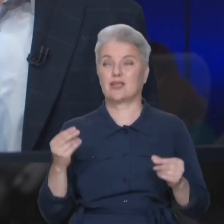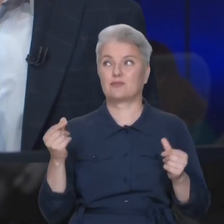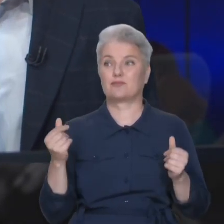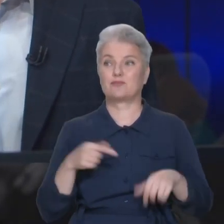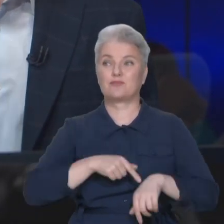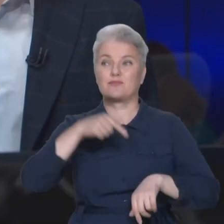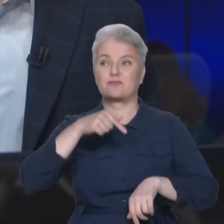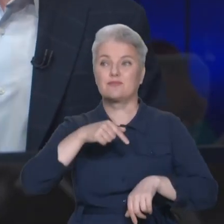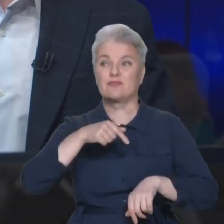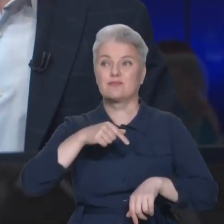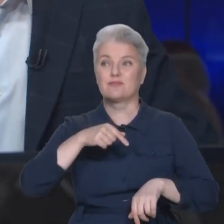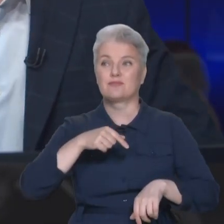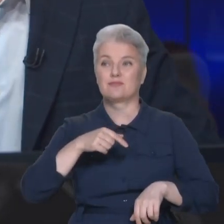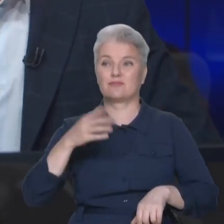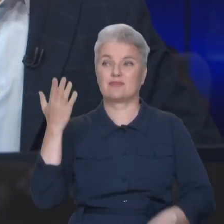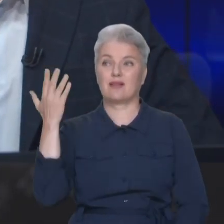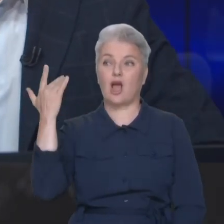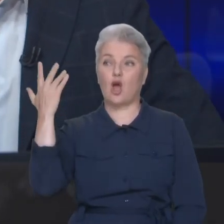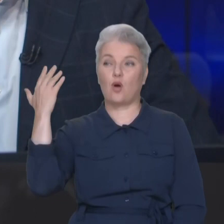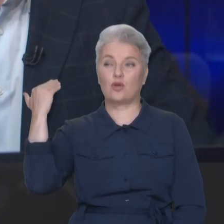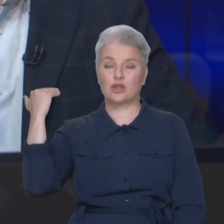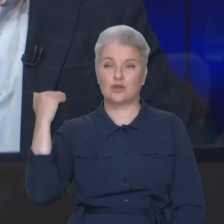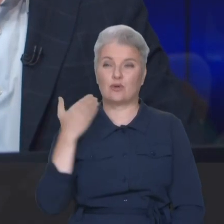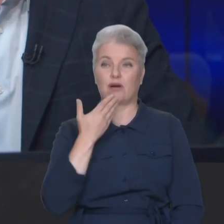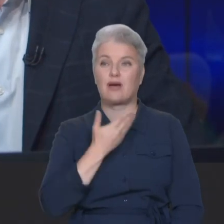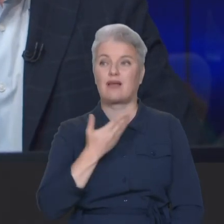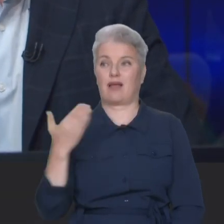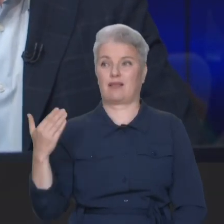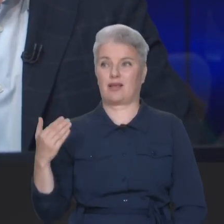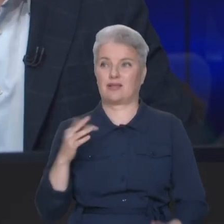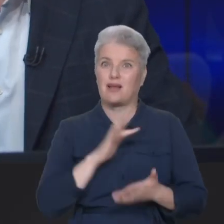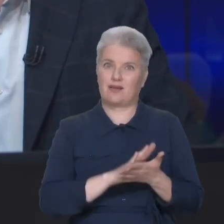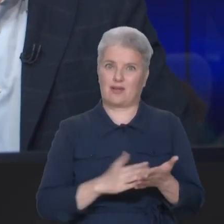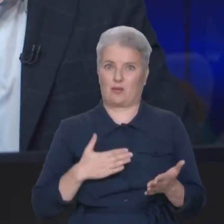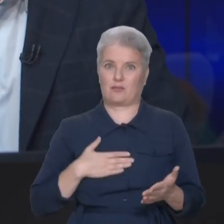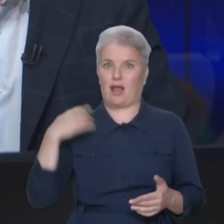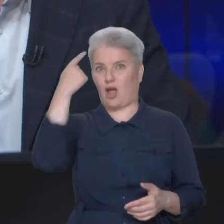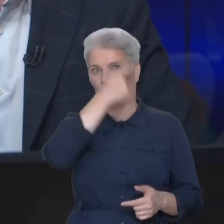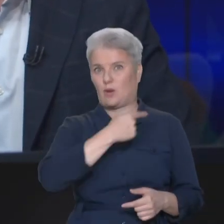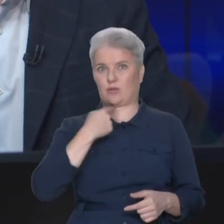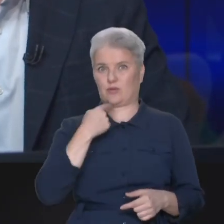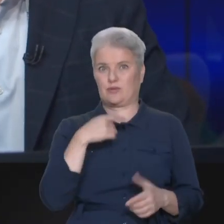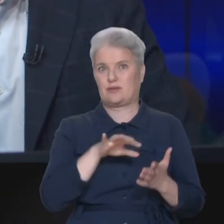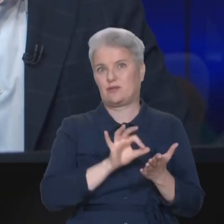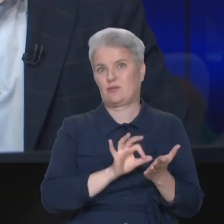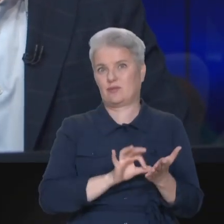колишньої радянщини. Ну, перепрошую, це моя особиста оцінна думка.